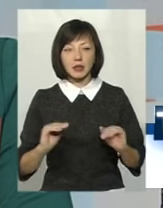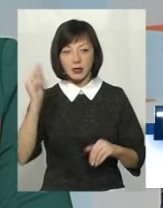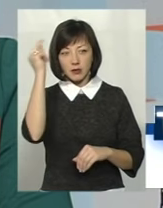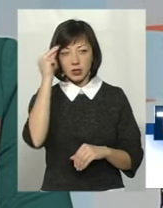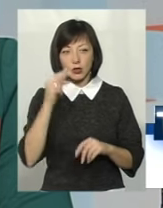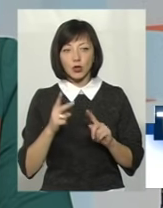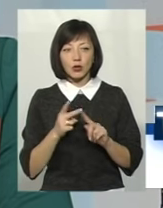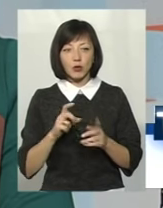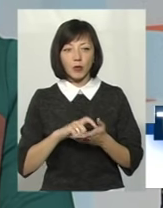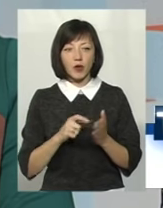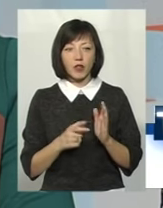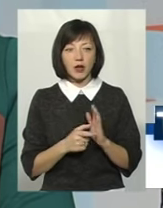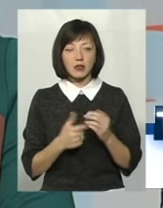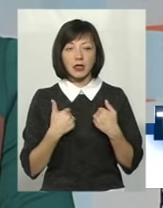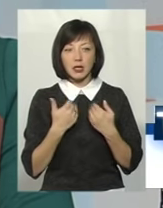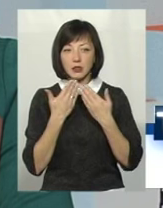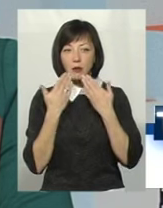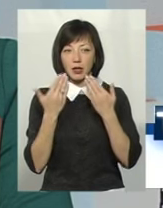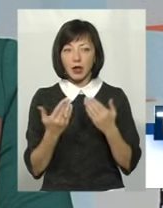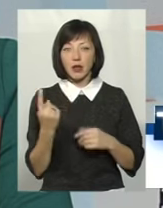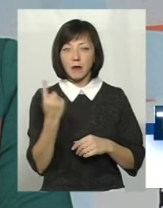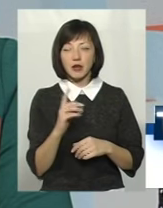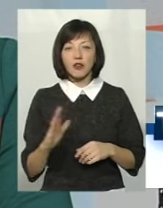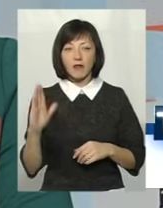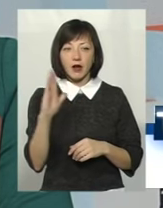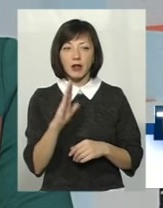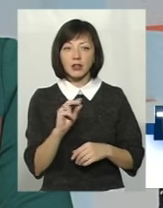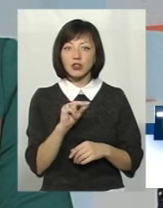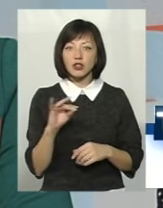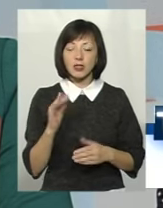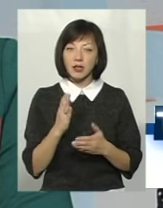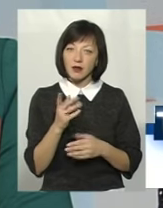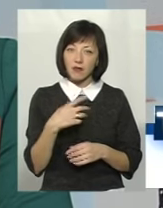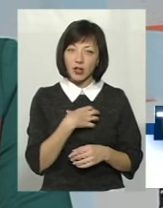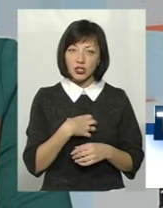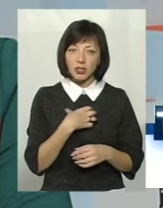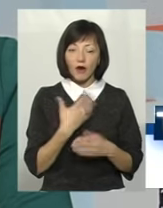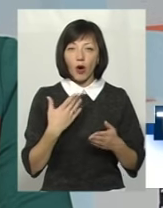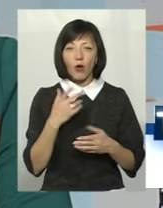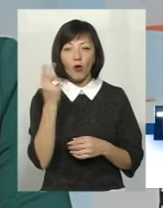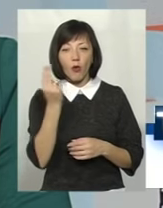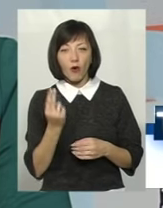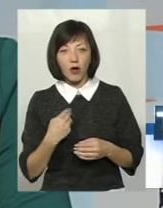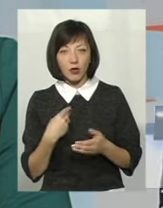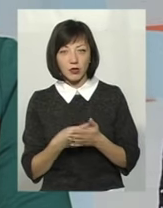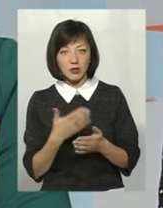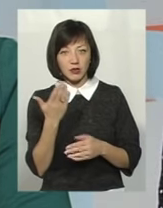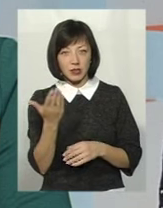мене діти навчаються вже в другому класі. Я їх запитала першого вересня ще, чи їм принципово, якою пастою буду оцінювати